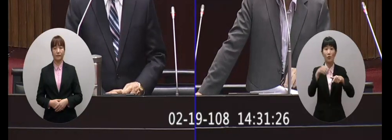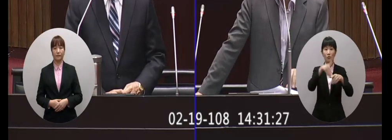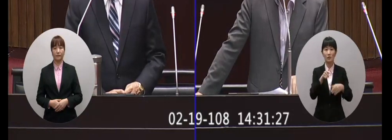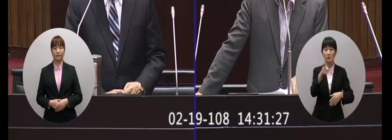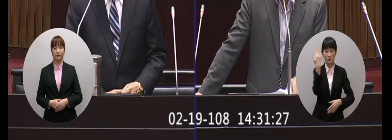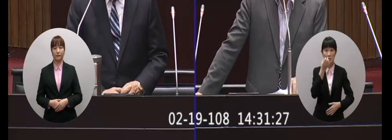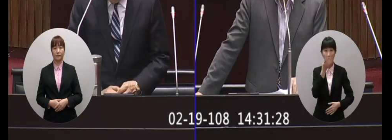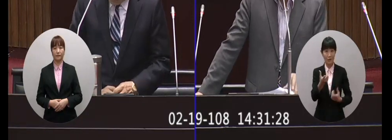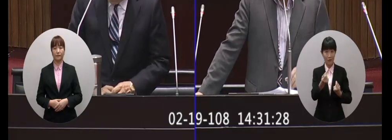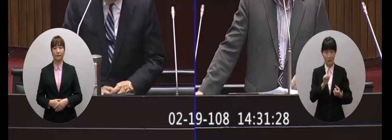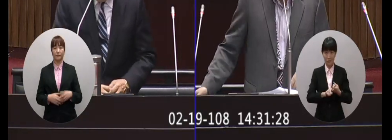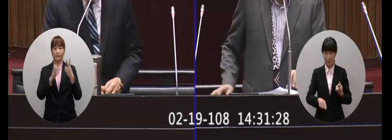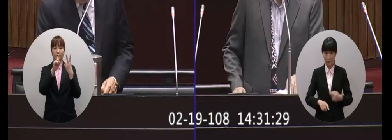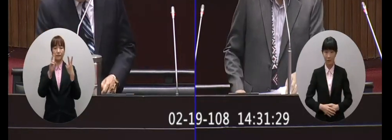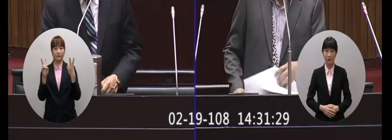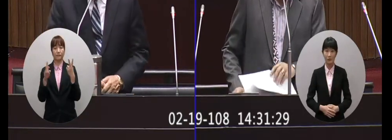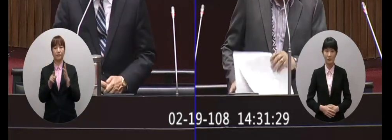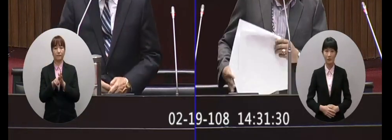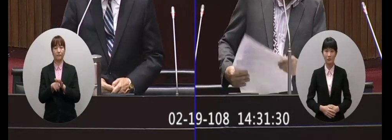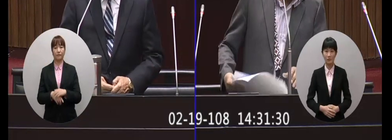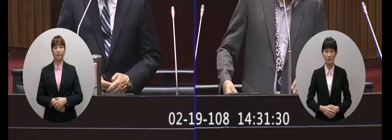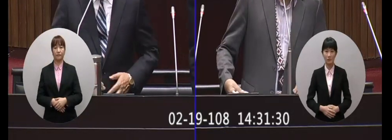你是不是有講過這句話2012的時候